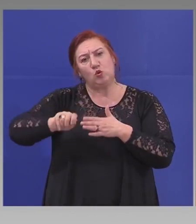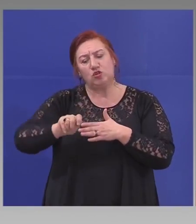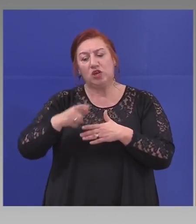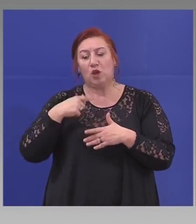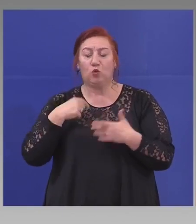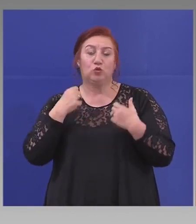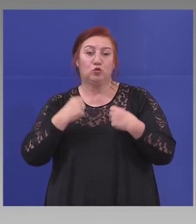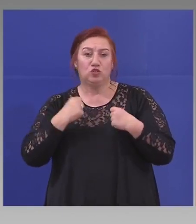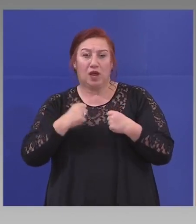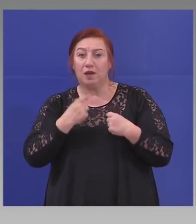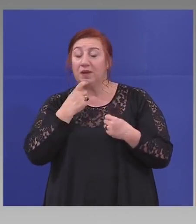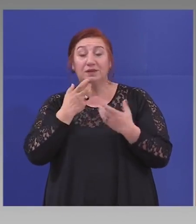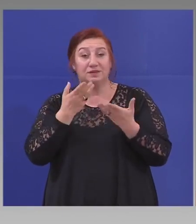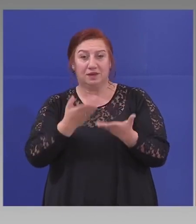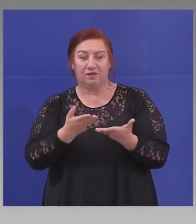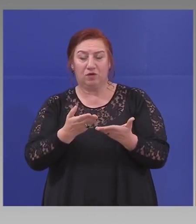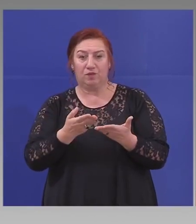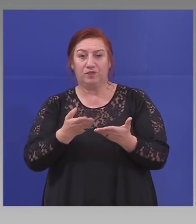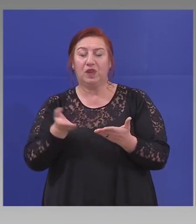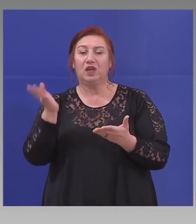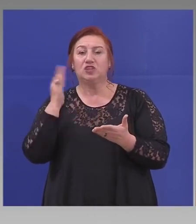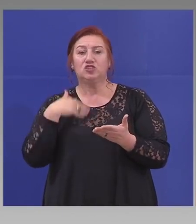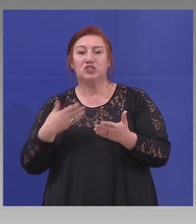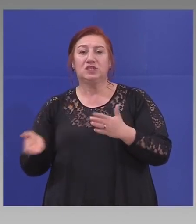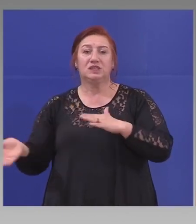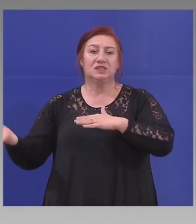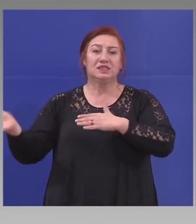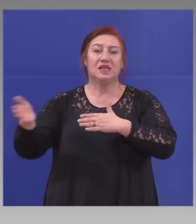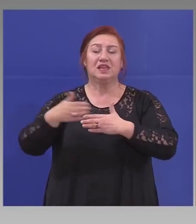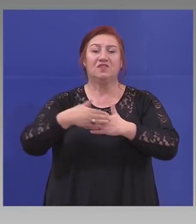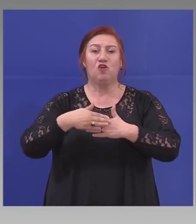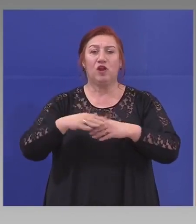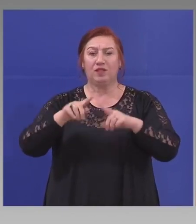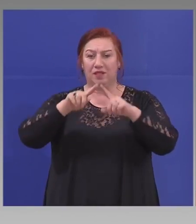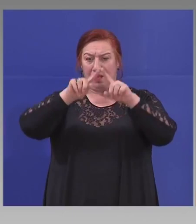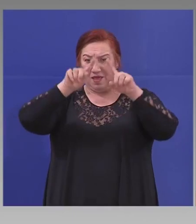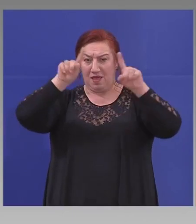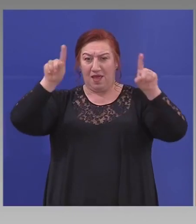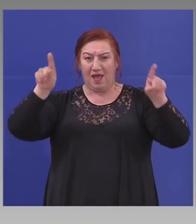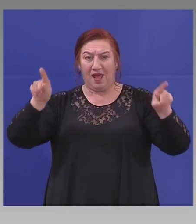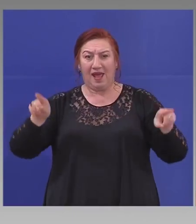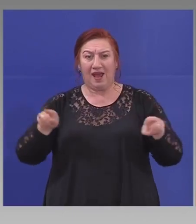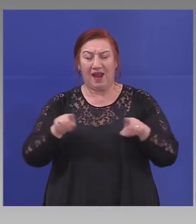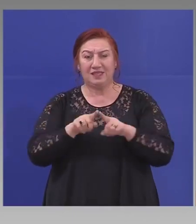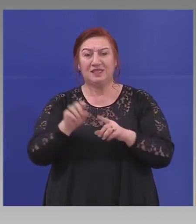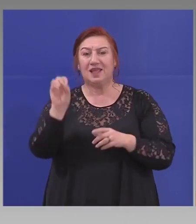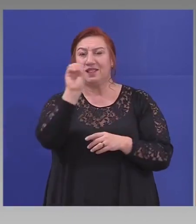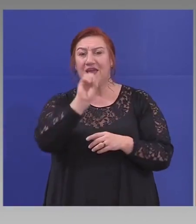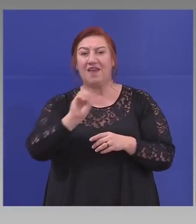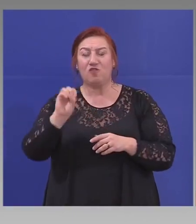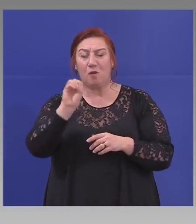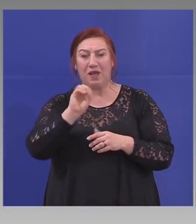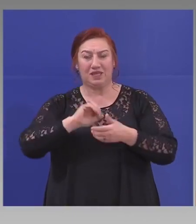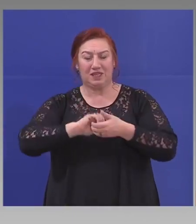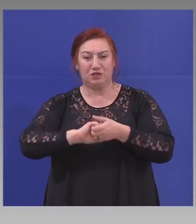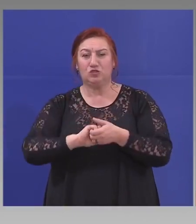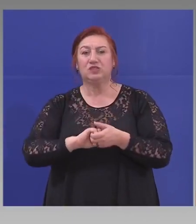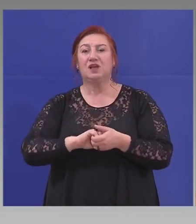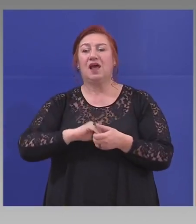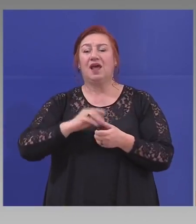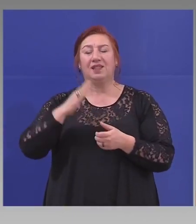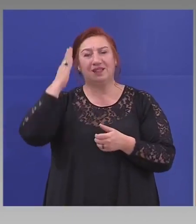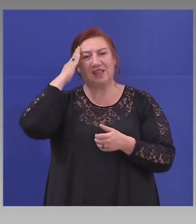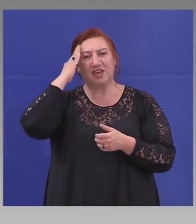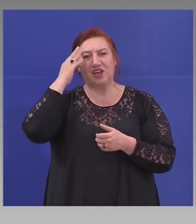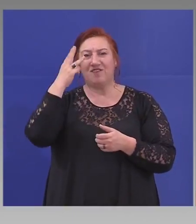дадат, за затваряне на границите на Европейския съюз с държави от трети страни. Разбира се сега.